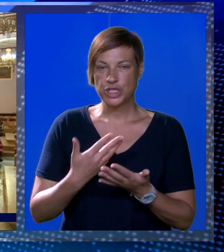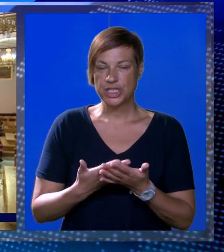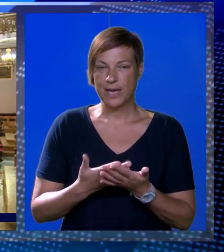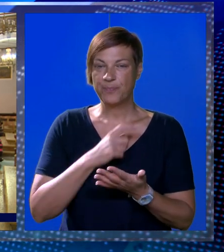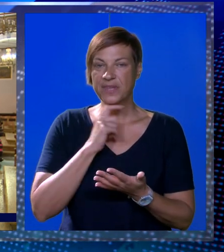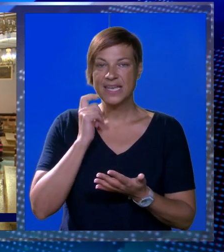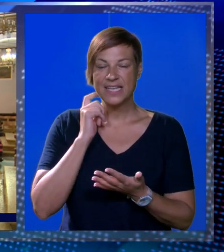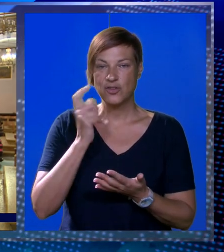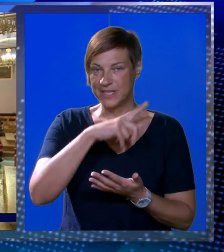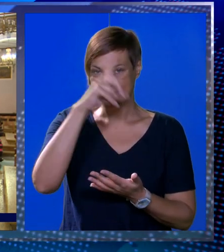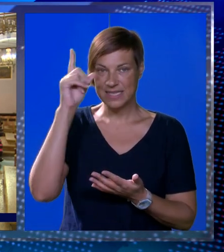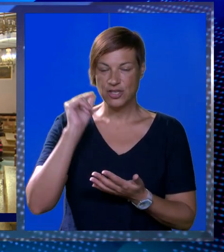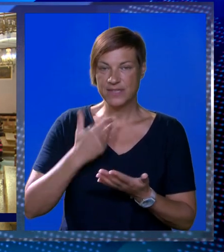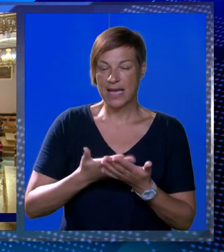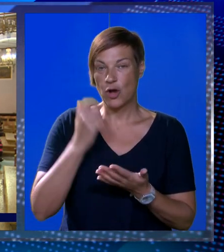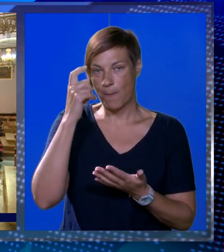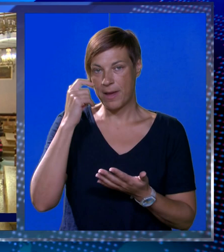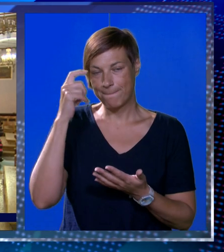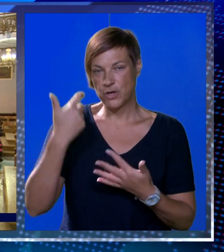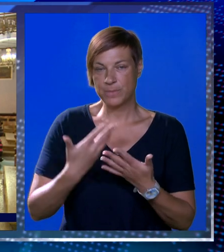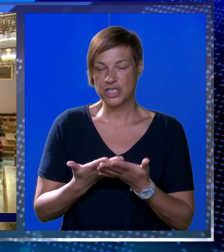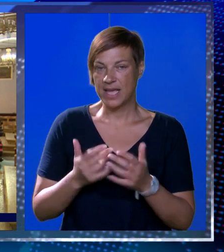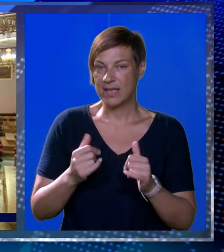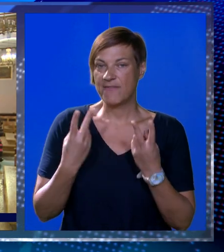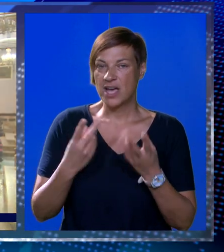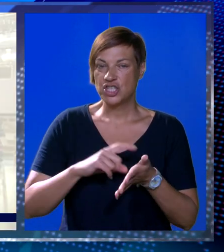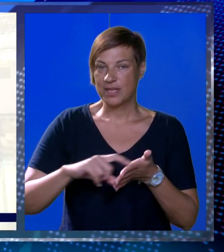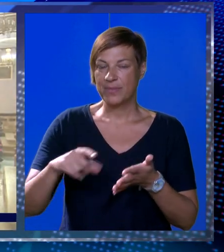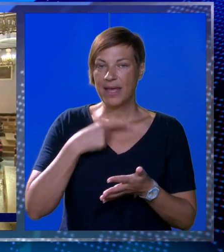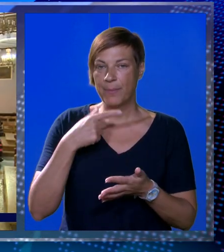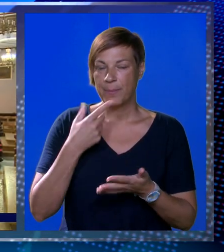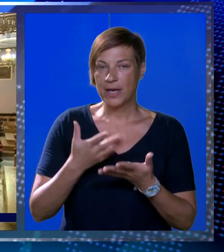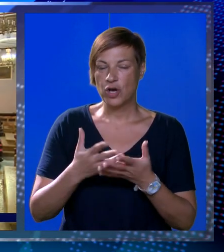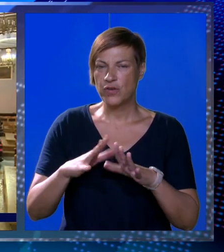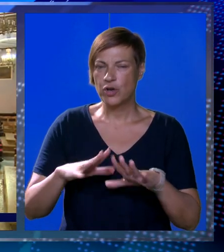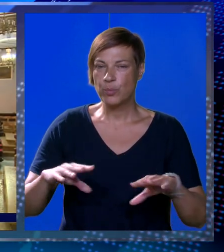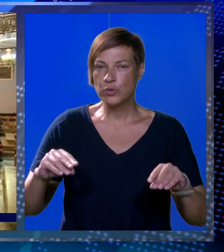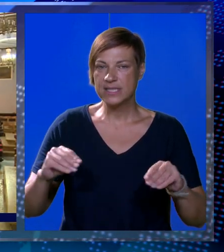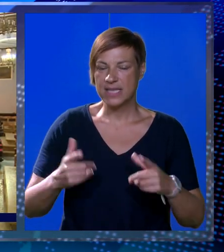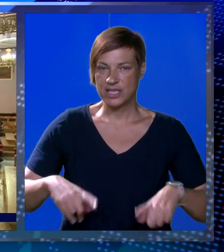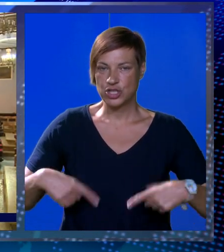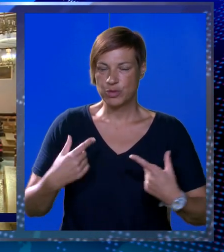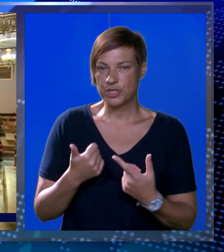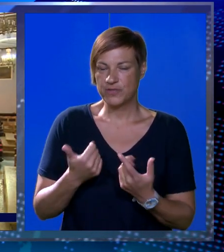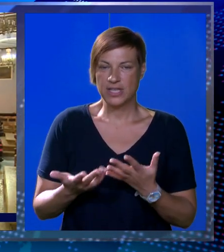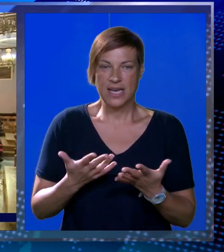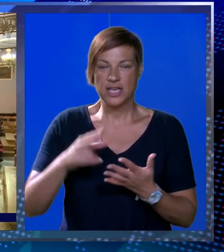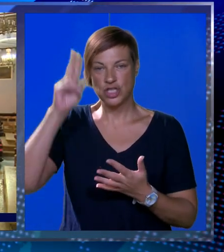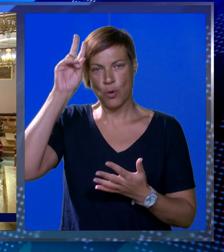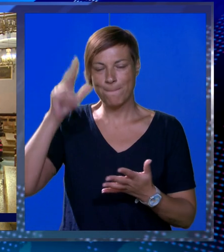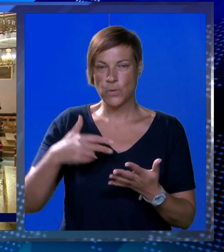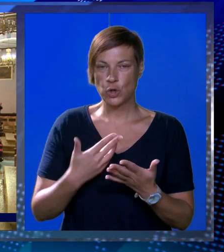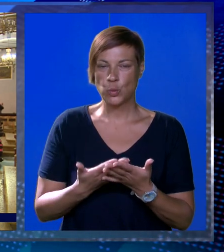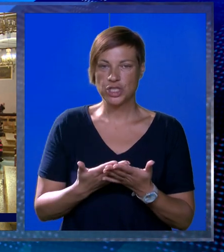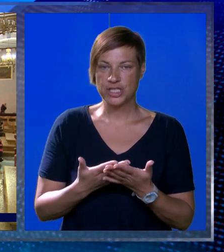redovnici i redovnice kako bi promišljali o nekim aktualnim temama. Govori o pustinjačkom životu jednoj načinu,